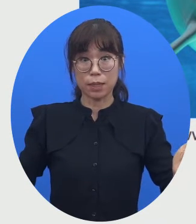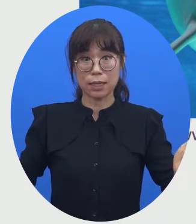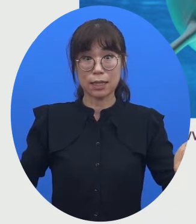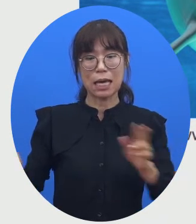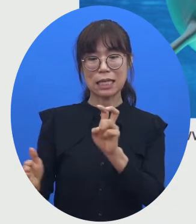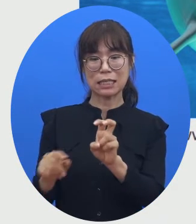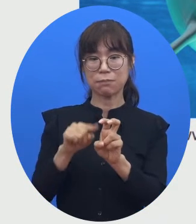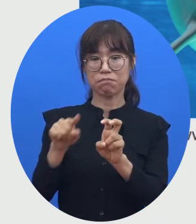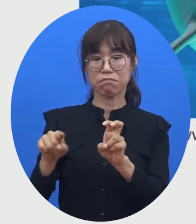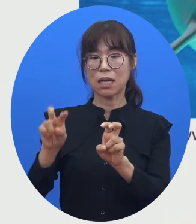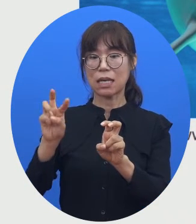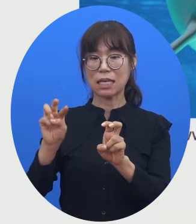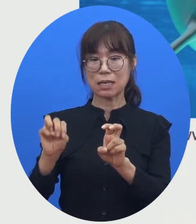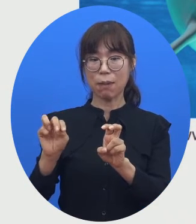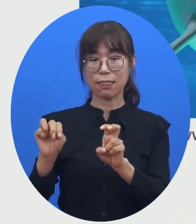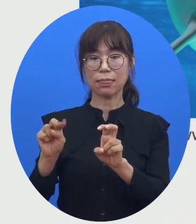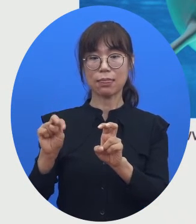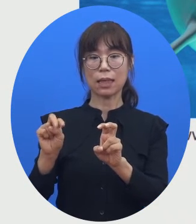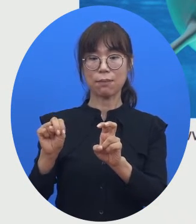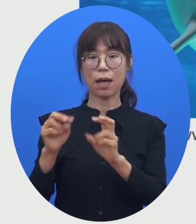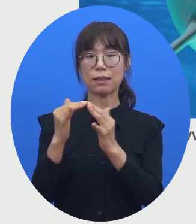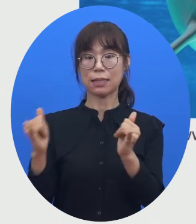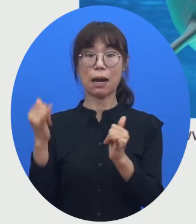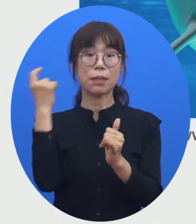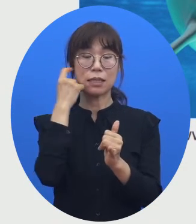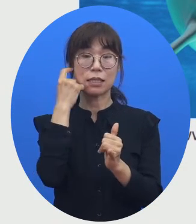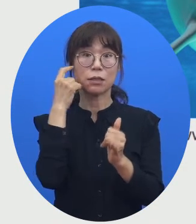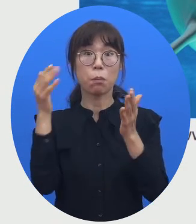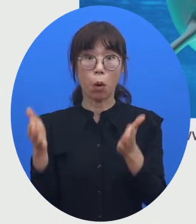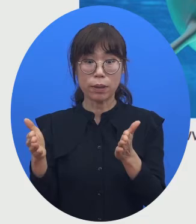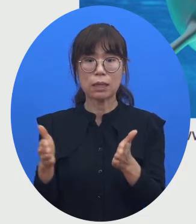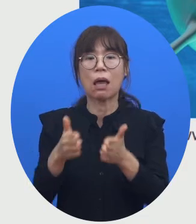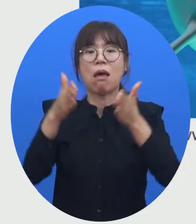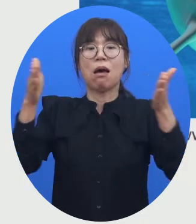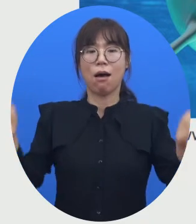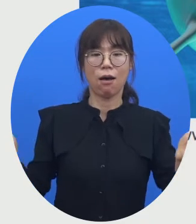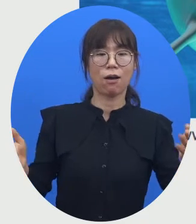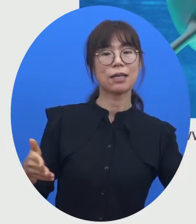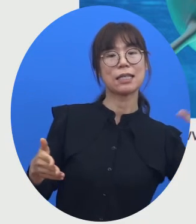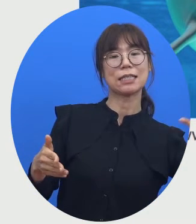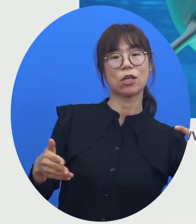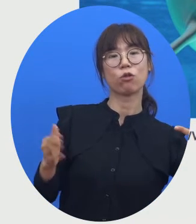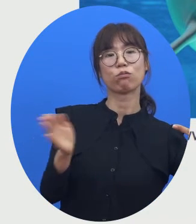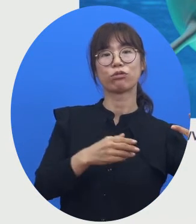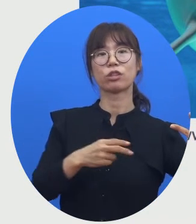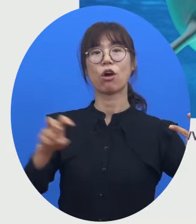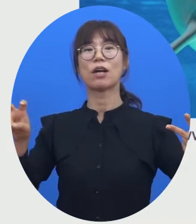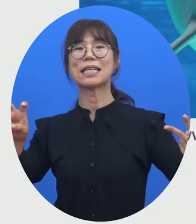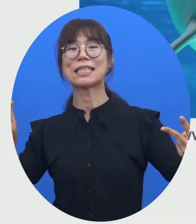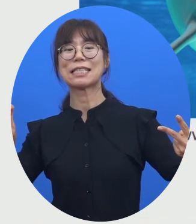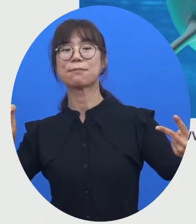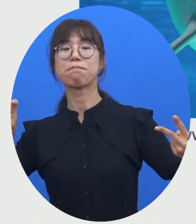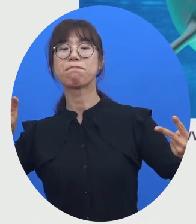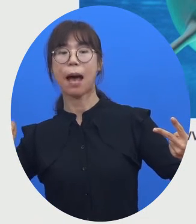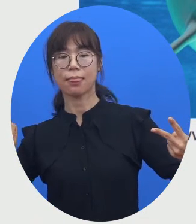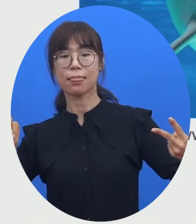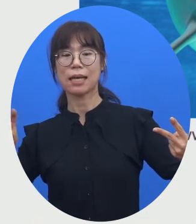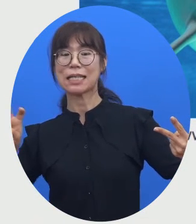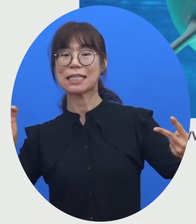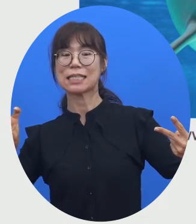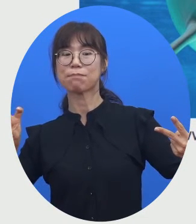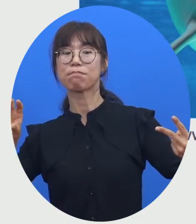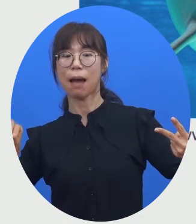알아들을 수가 있고 발사할 수가 있습니다. 약 2,000Hz에서 20만Hz까지의